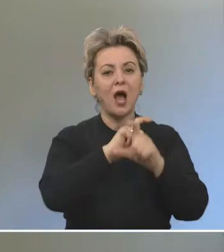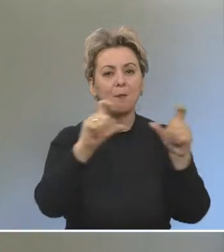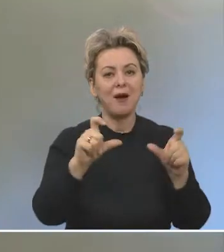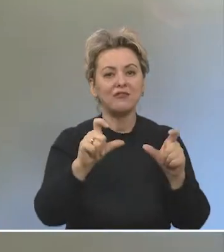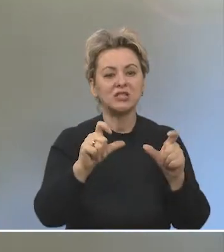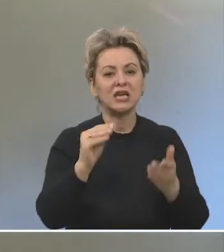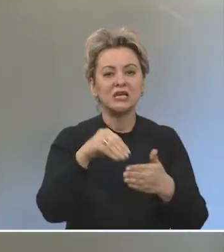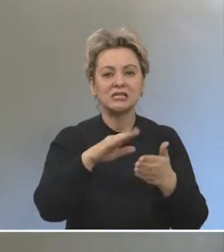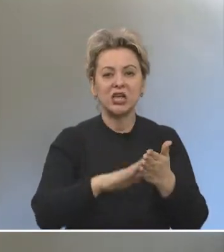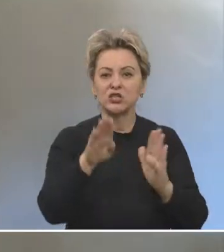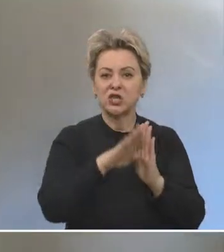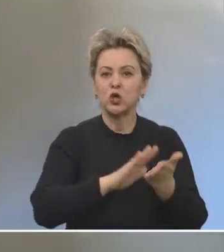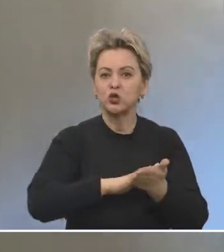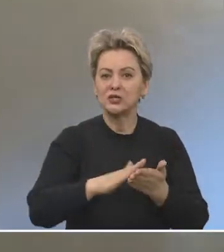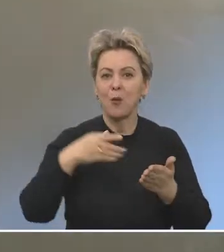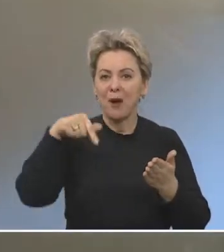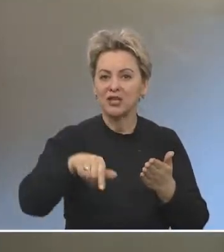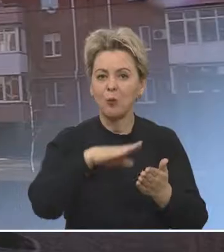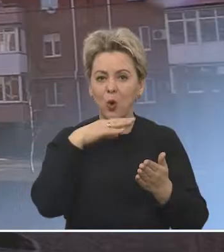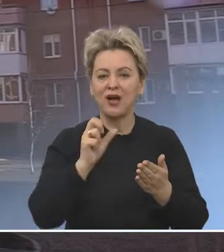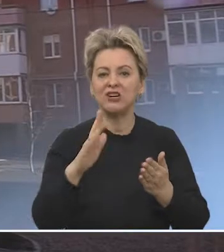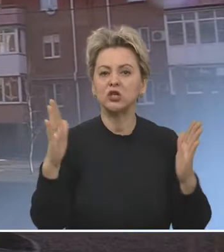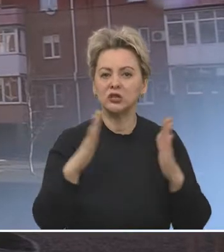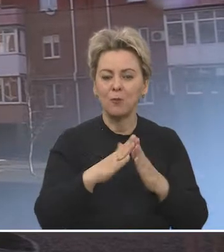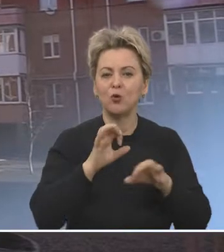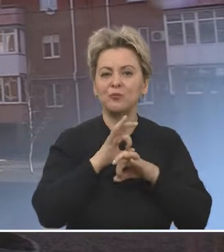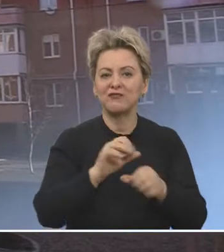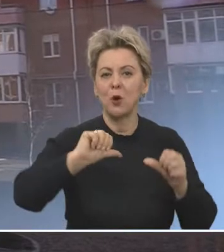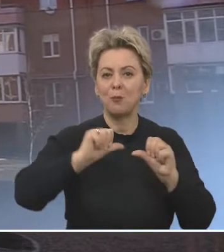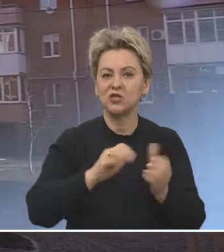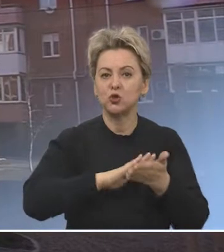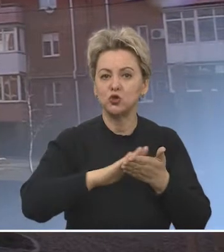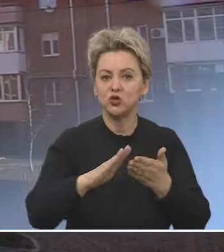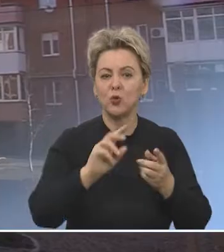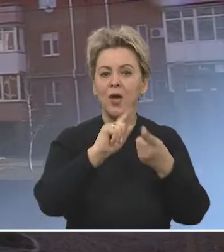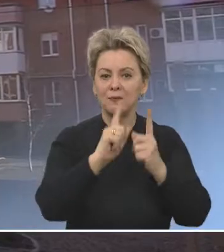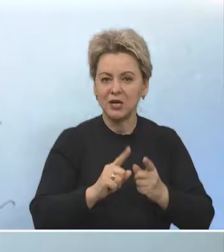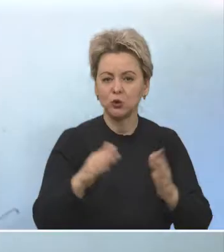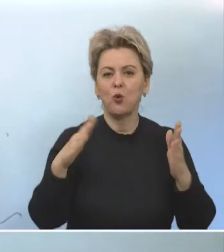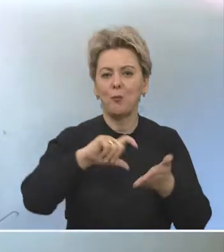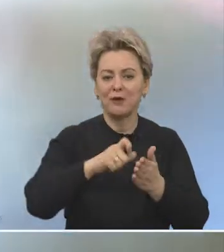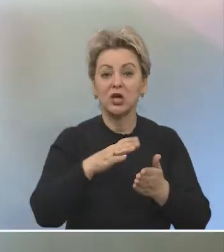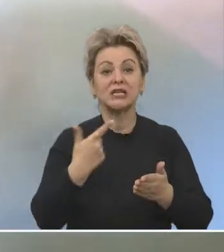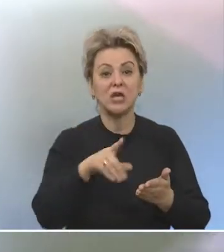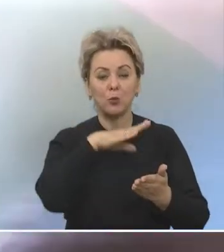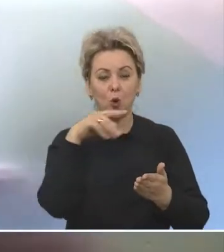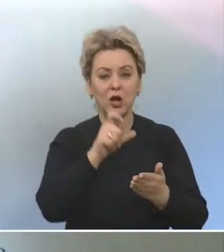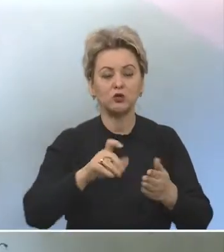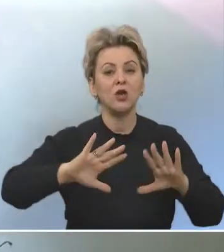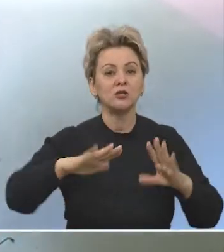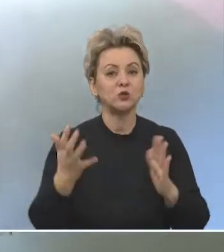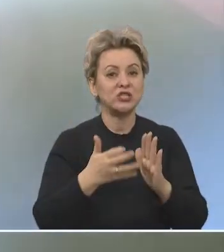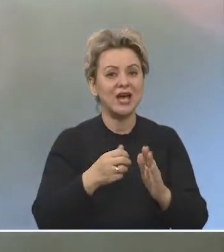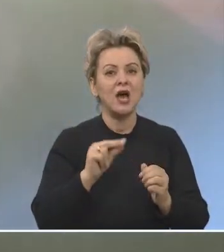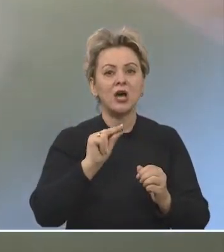управляющими компаниями стоит задача содержать в чистоте подъезда многоквартирных домов, проводить постоянную дезинфекцию помещений, где бывает много людей.